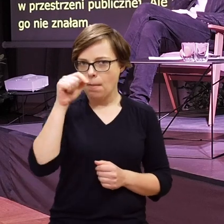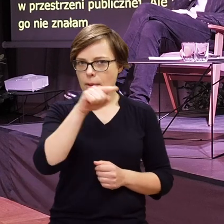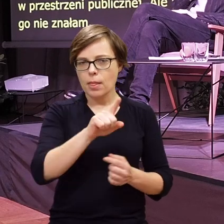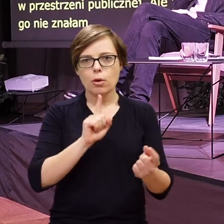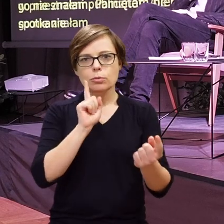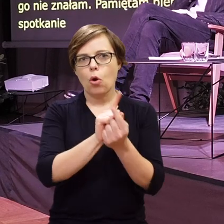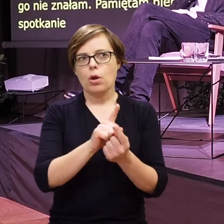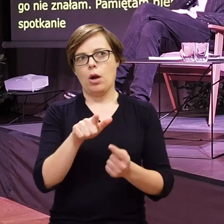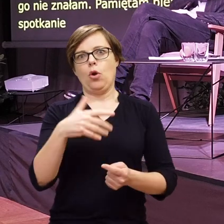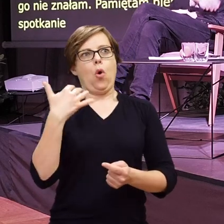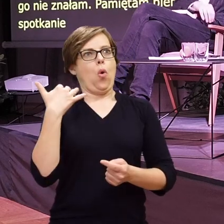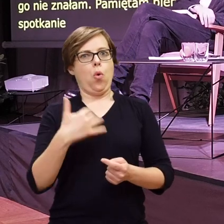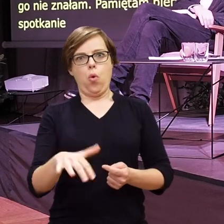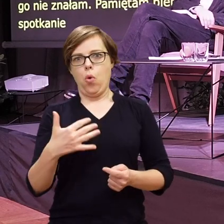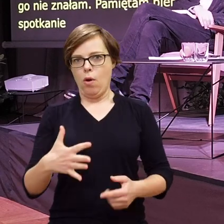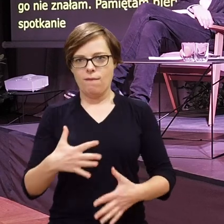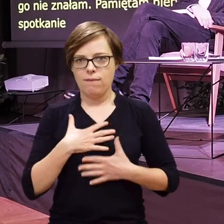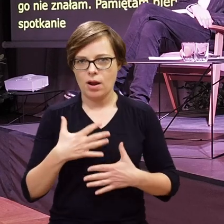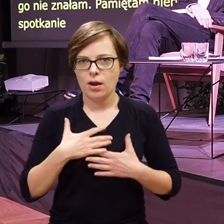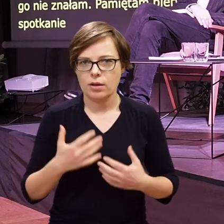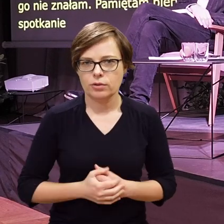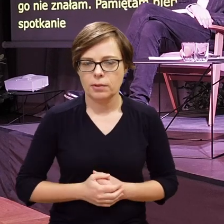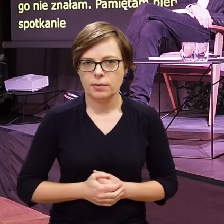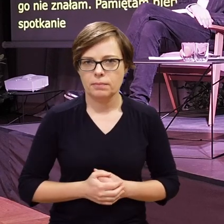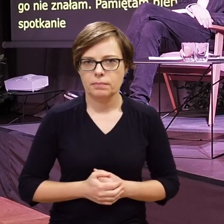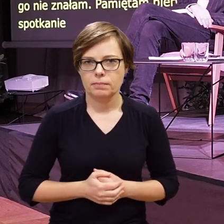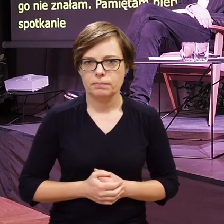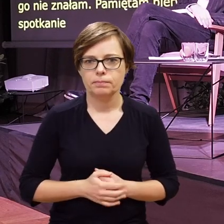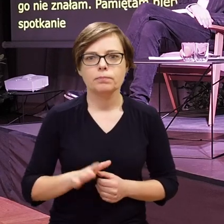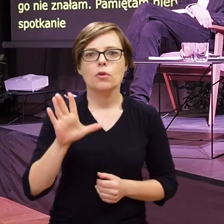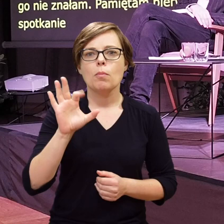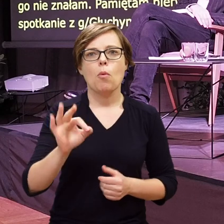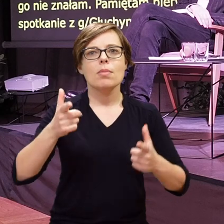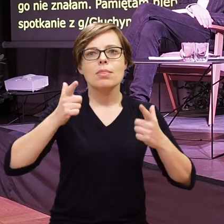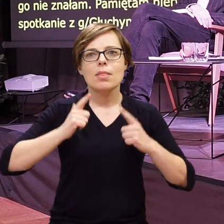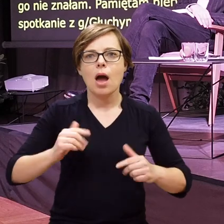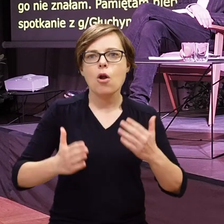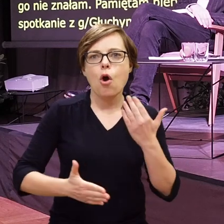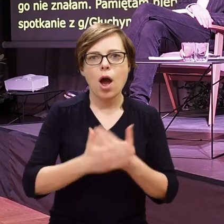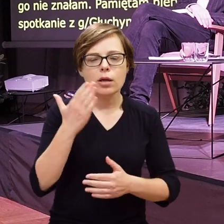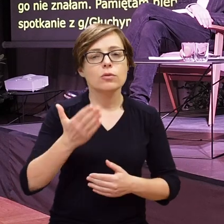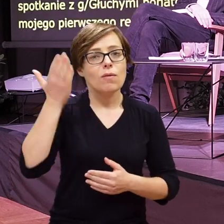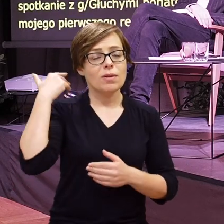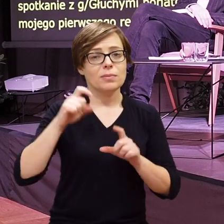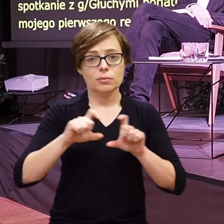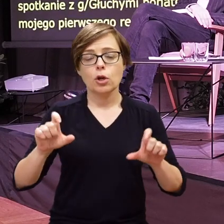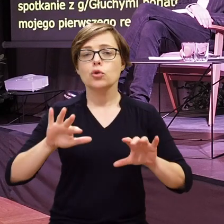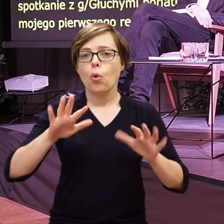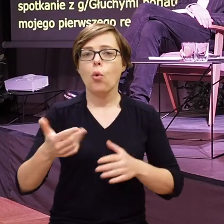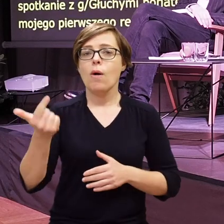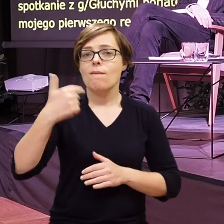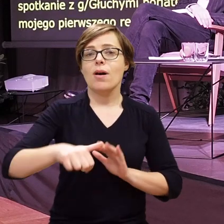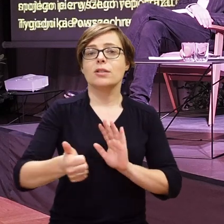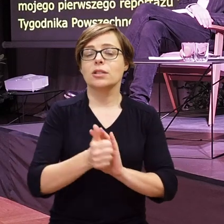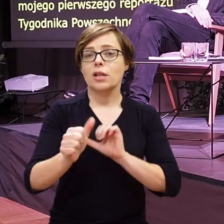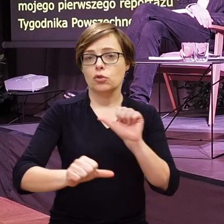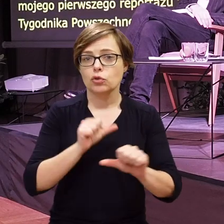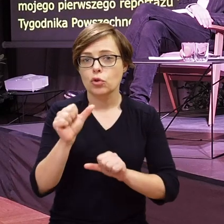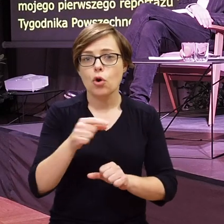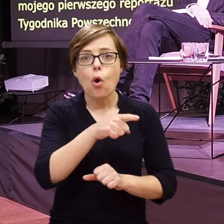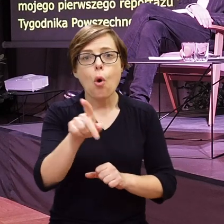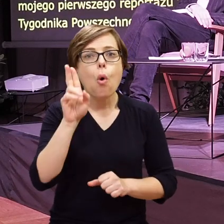jako coś takiego zupełnie przełomowego. znaczy nagle się okazało, że głusi w tamtym czasie, czyli w 2016